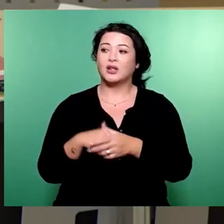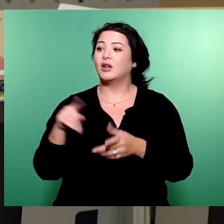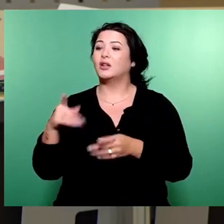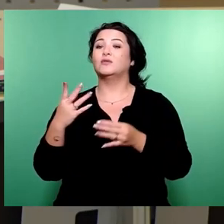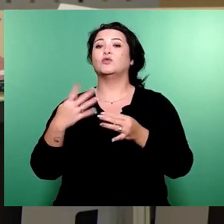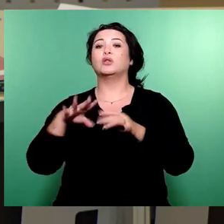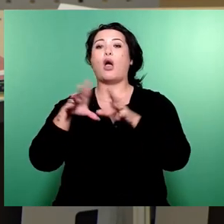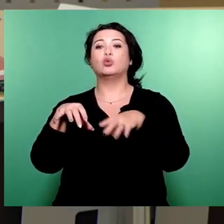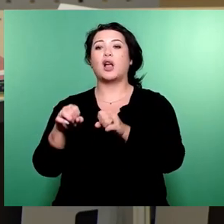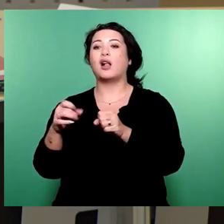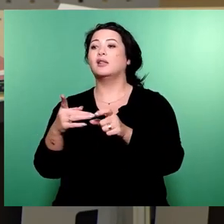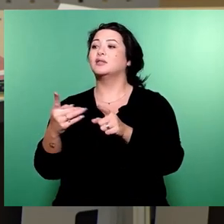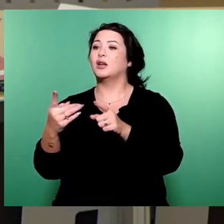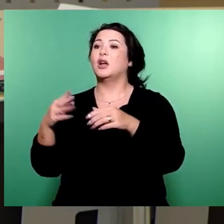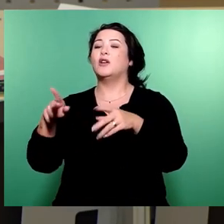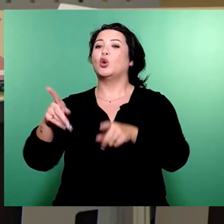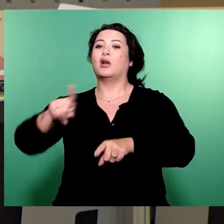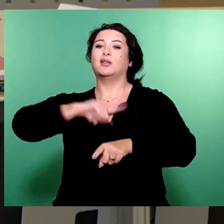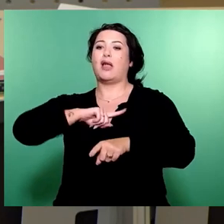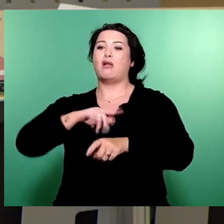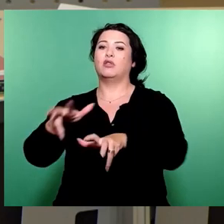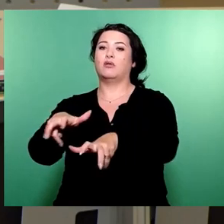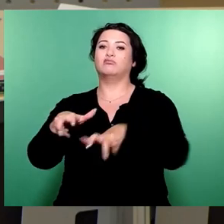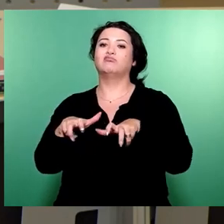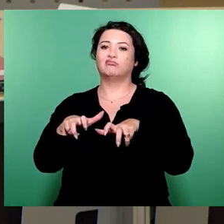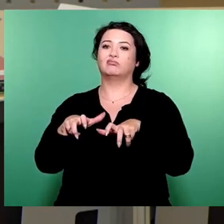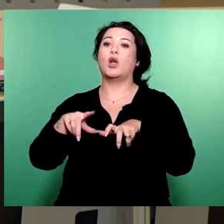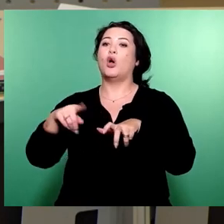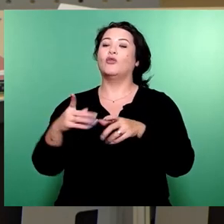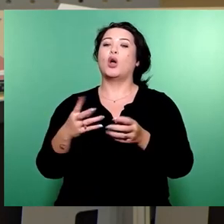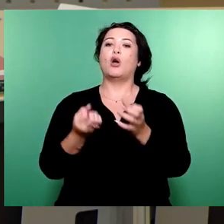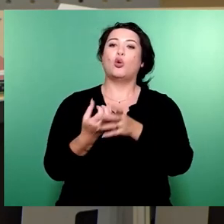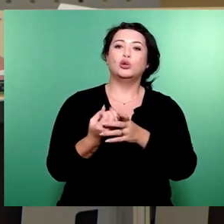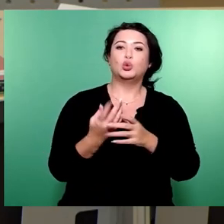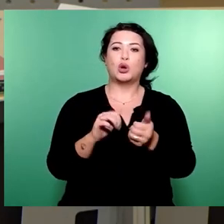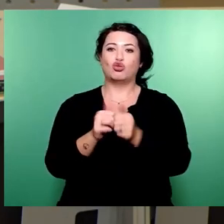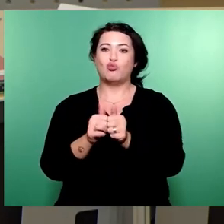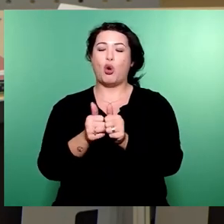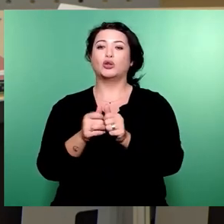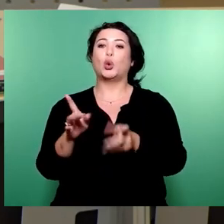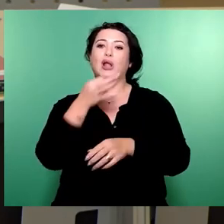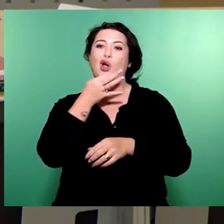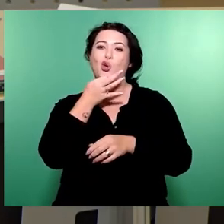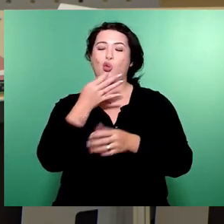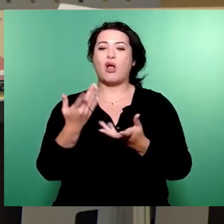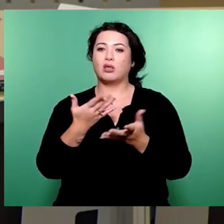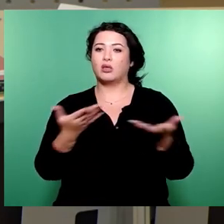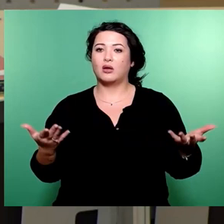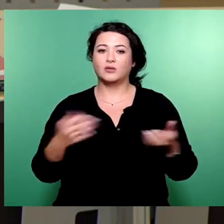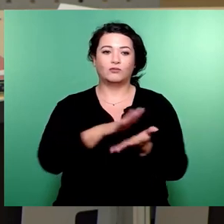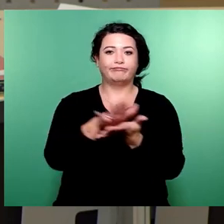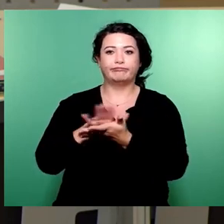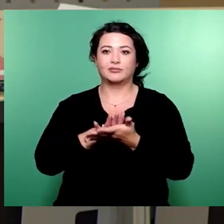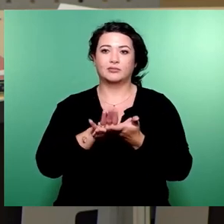der Selbstbedienungsmentalität, der Kultur-, Sport- und Jugendhilfepolitikerinnen. Dieser Haushalt ist zur